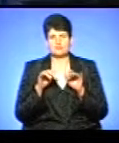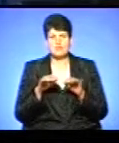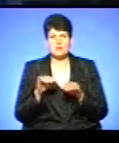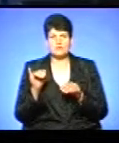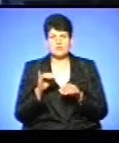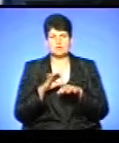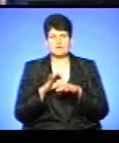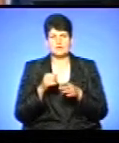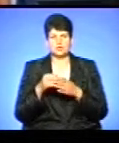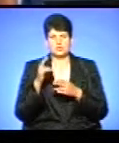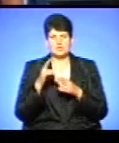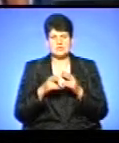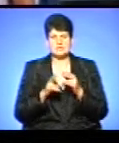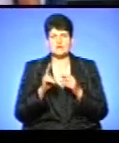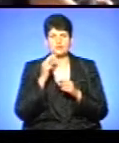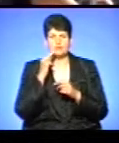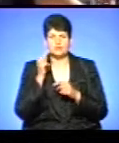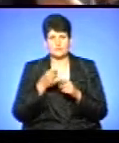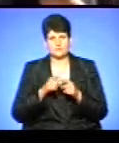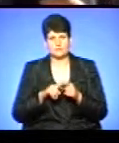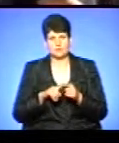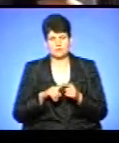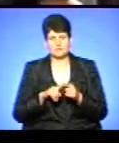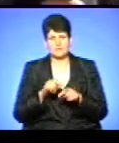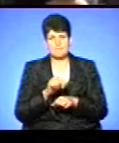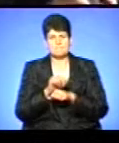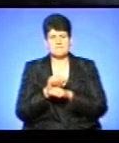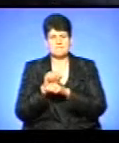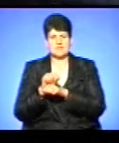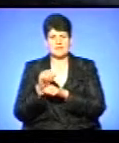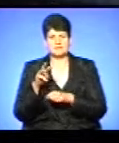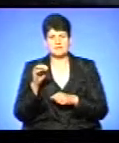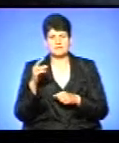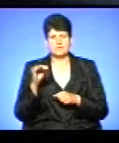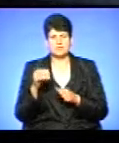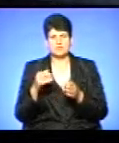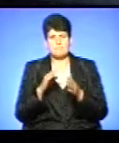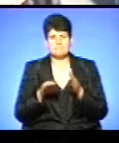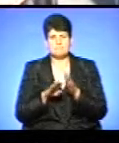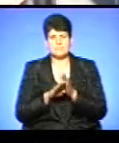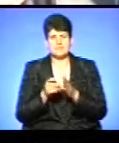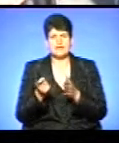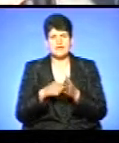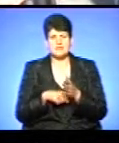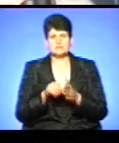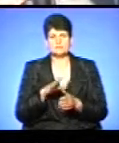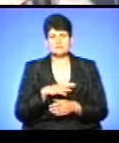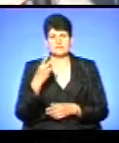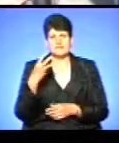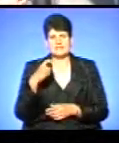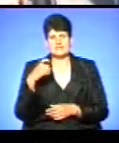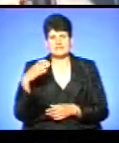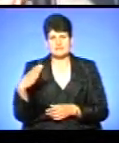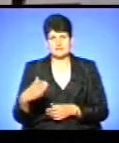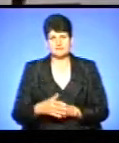довели до кінця, хто ж таке винуватий в тому. Пікат Медведчук під арешт тривав 30 хвилин. Богдан Медведчук, Андрій Бодак,